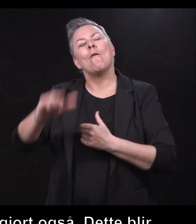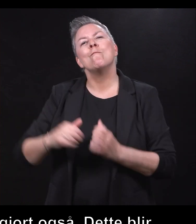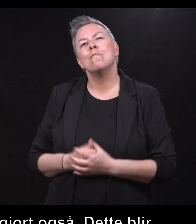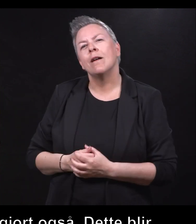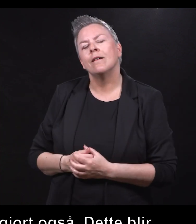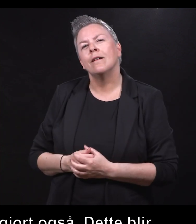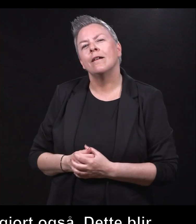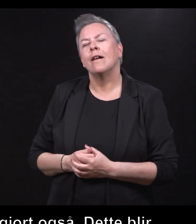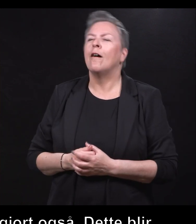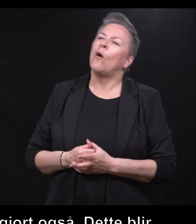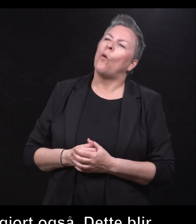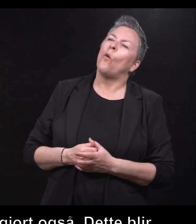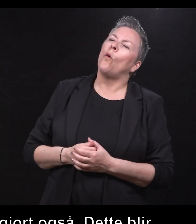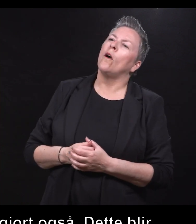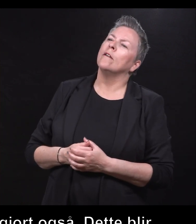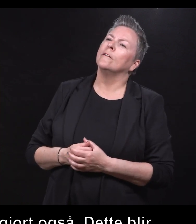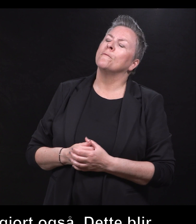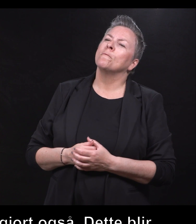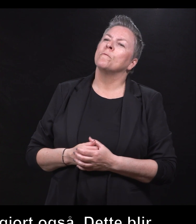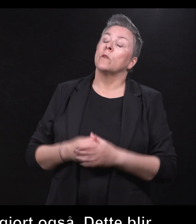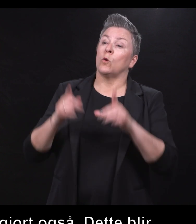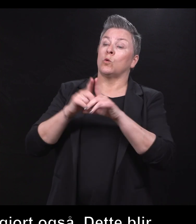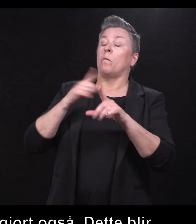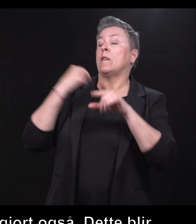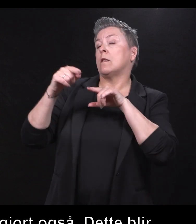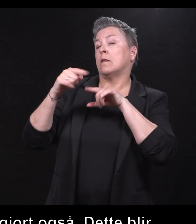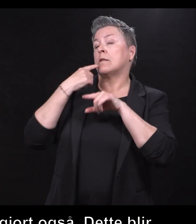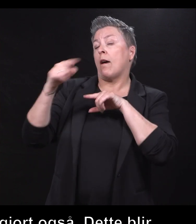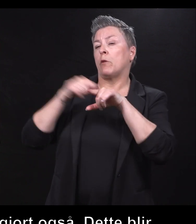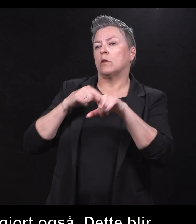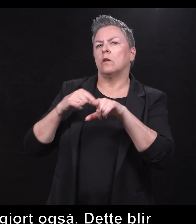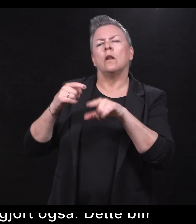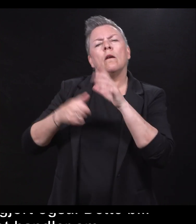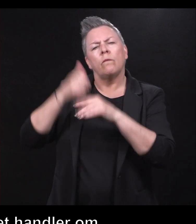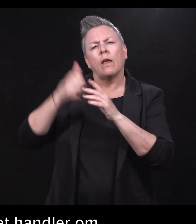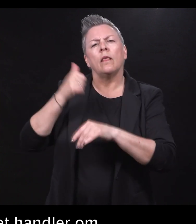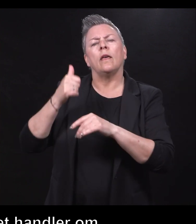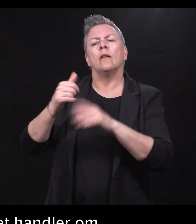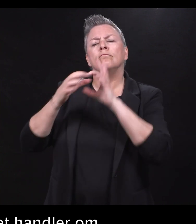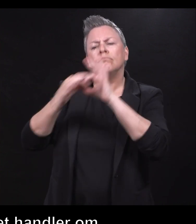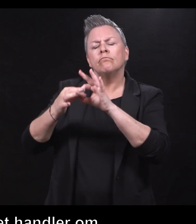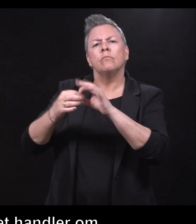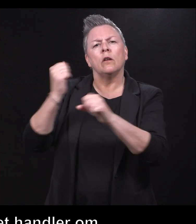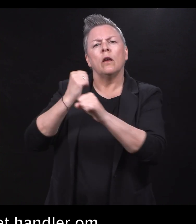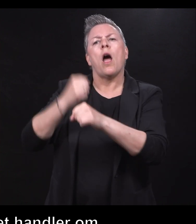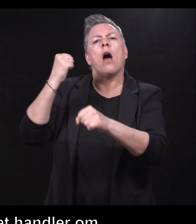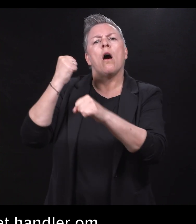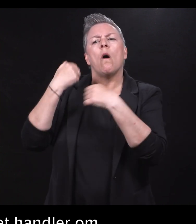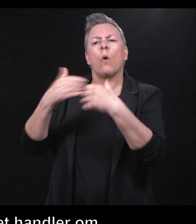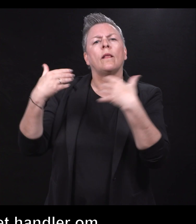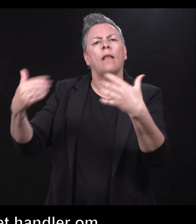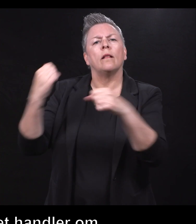så dette sa innledningsvis at vi er opptatt av at man skal komme inn i ordinært arbeidsliv og oppleve at man er til